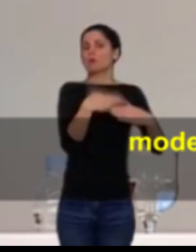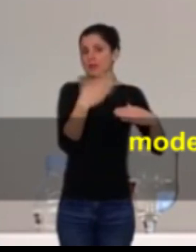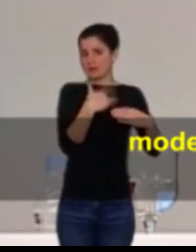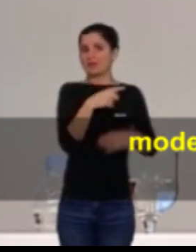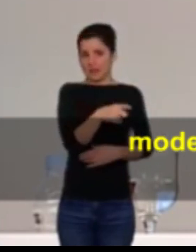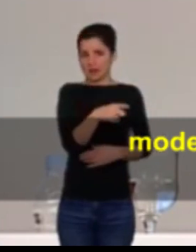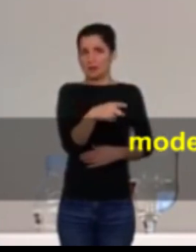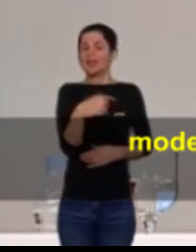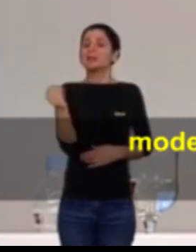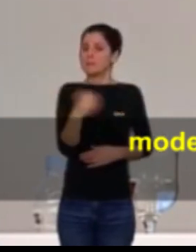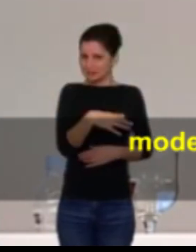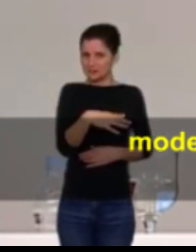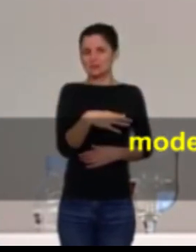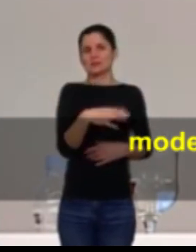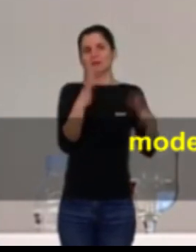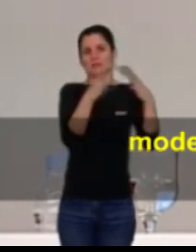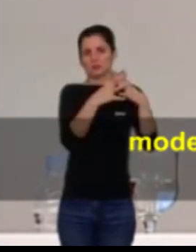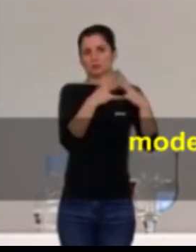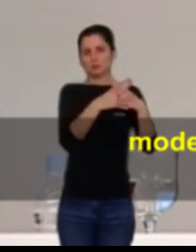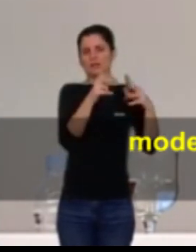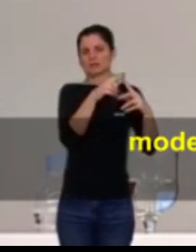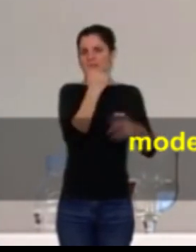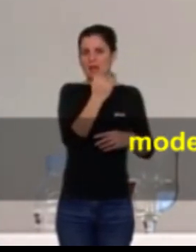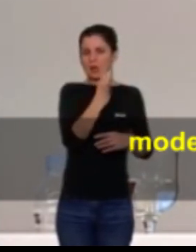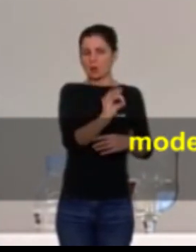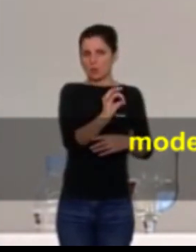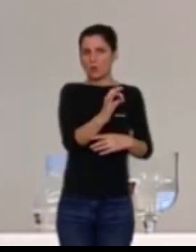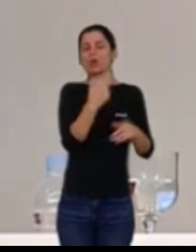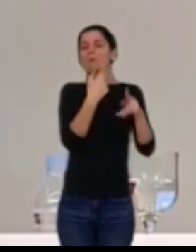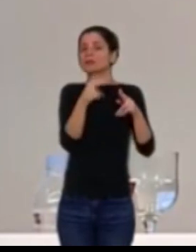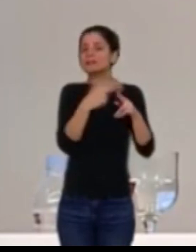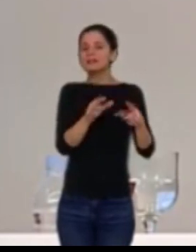modernitzar infraestructures hidràuliques, fer polítiques d'eficiència de l'aigua